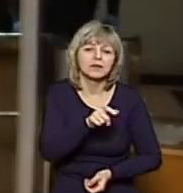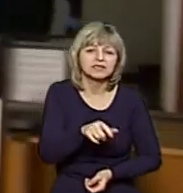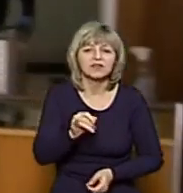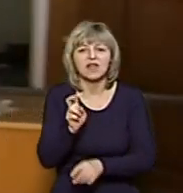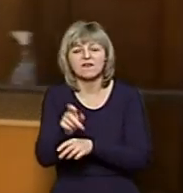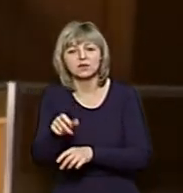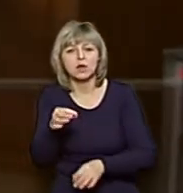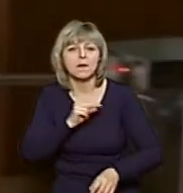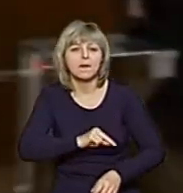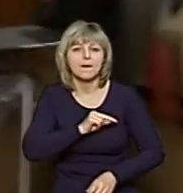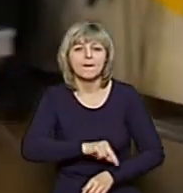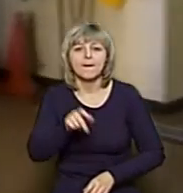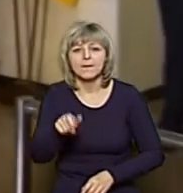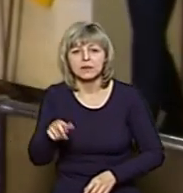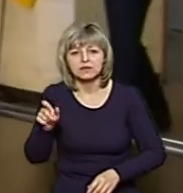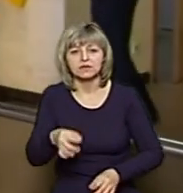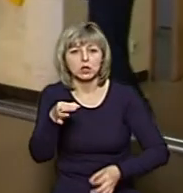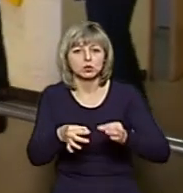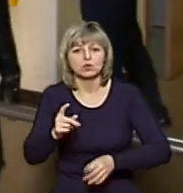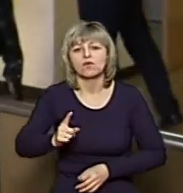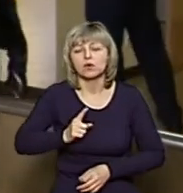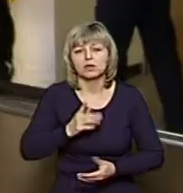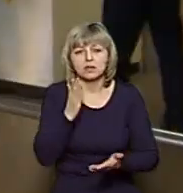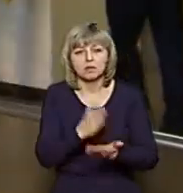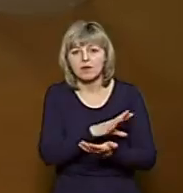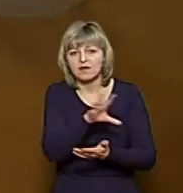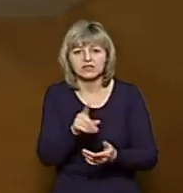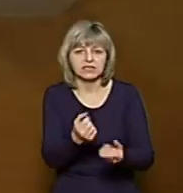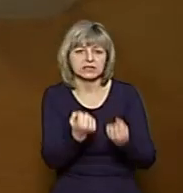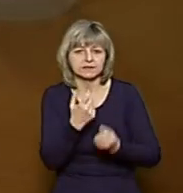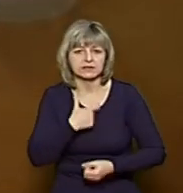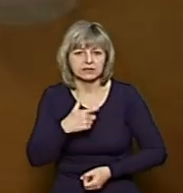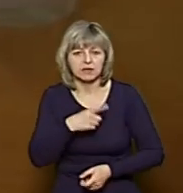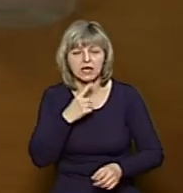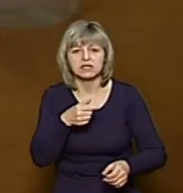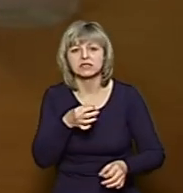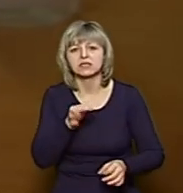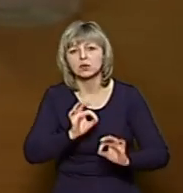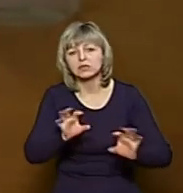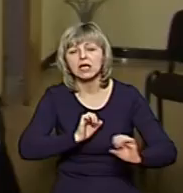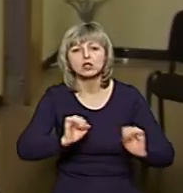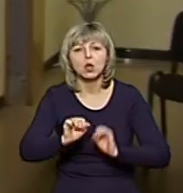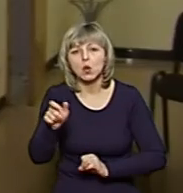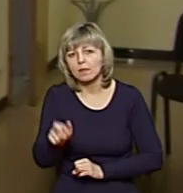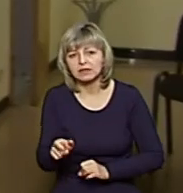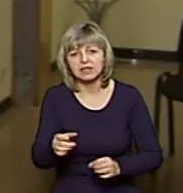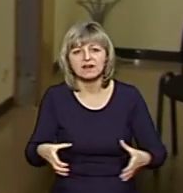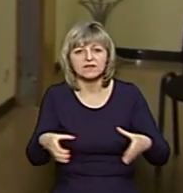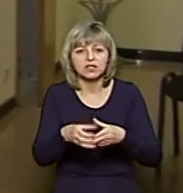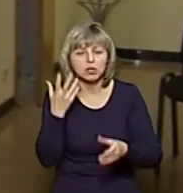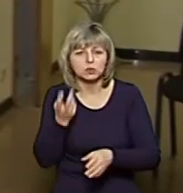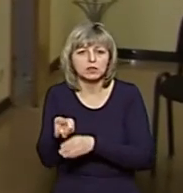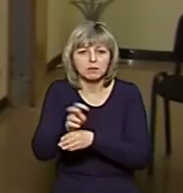Працівники судової охорони забезпечені індивідуальними засобами захисту, каже командир відділення Василь Степанюк. Коли